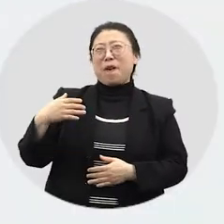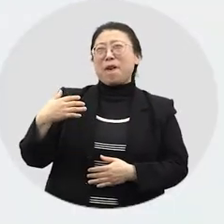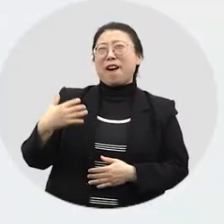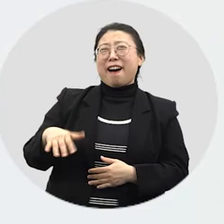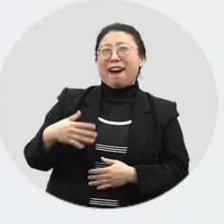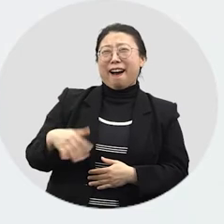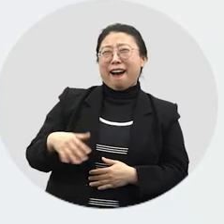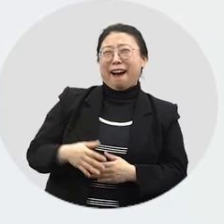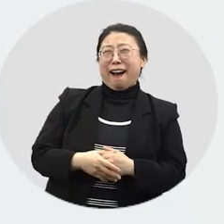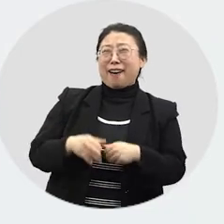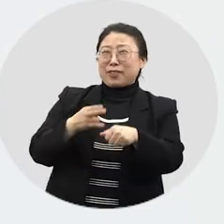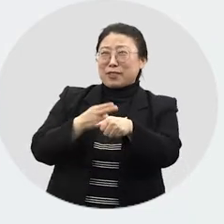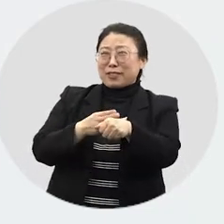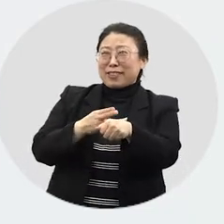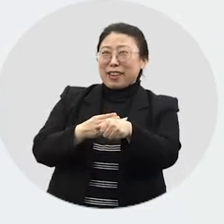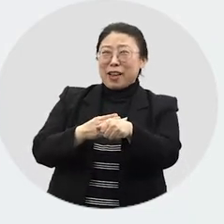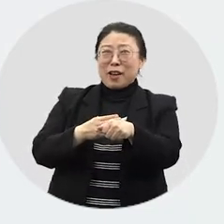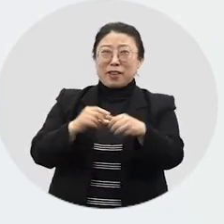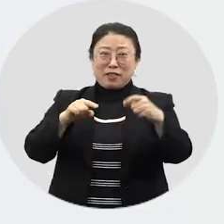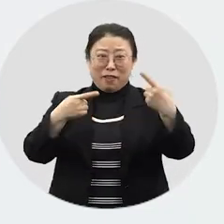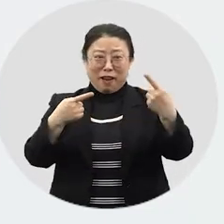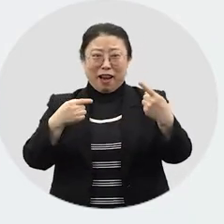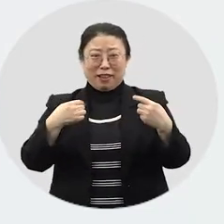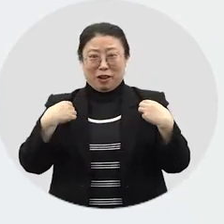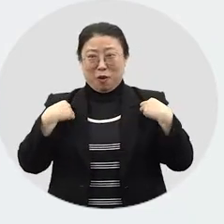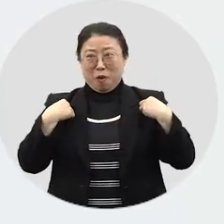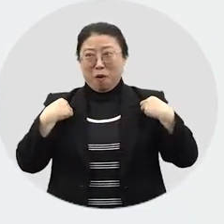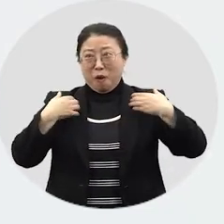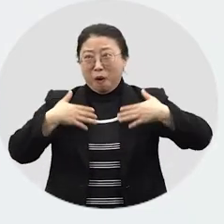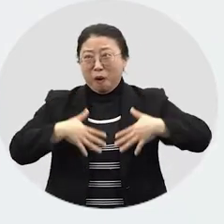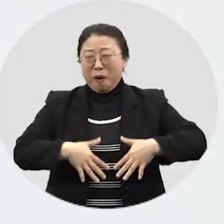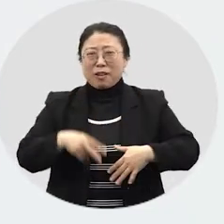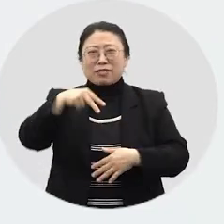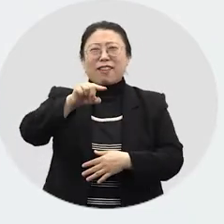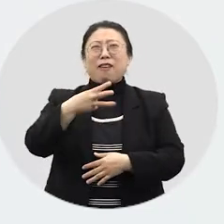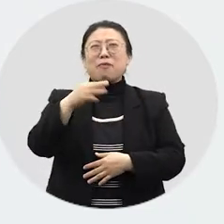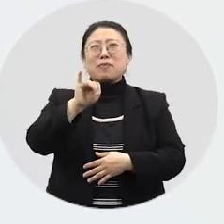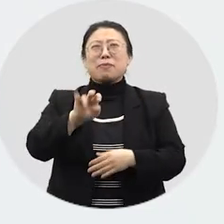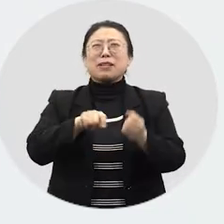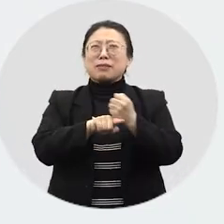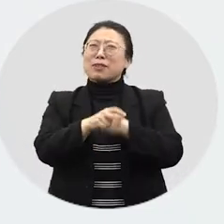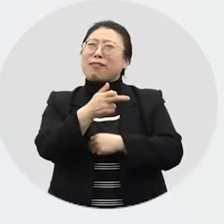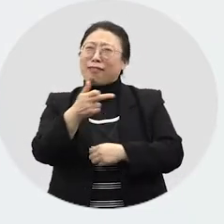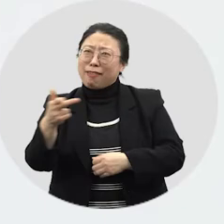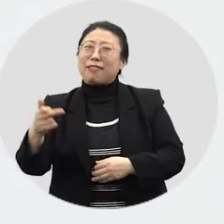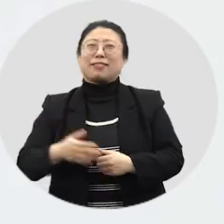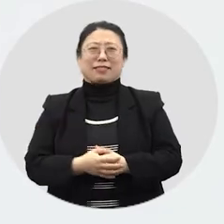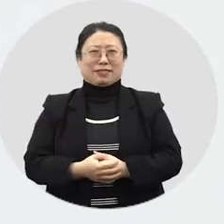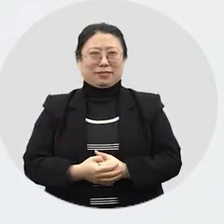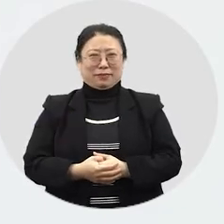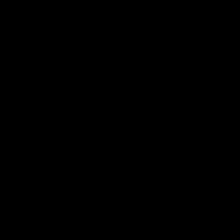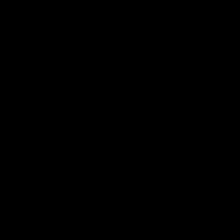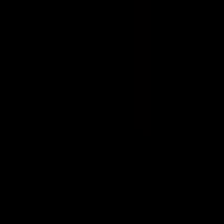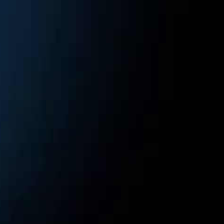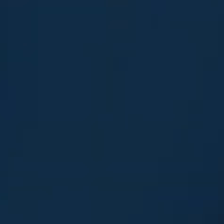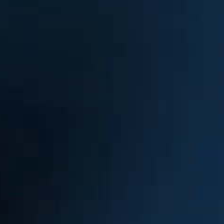우와! 선생님! 설날에 있는 새 옷, 설빔에도 많은 의미가 담겨져 있네요.